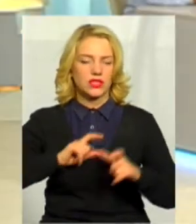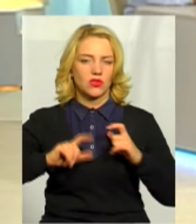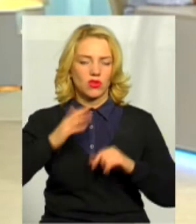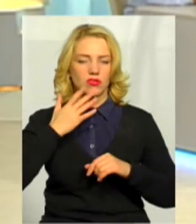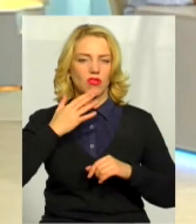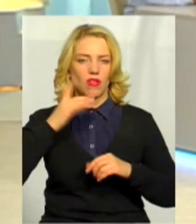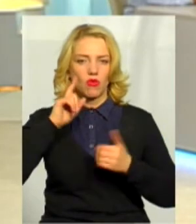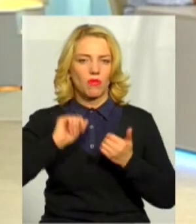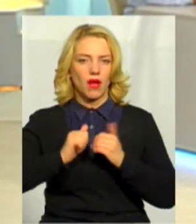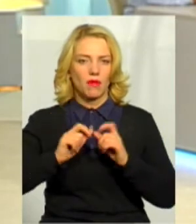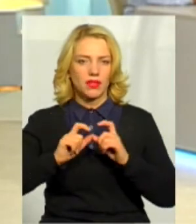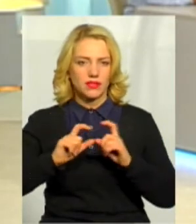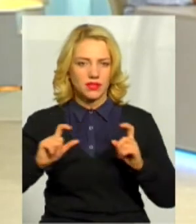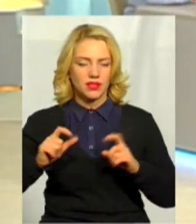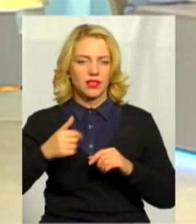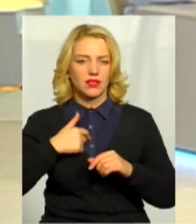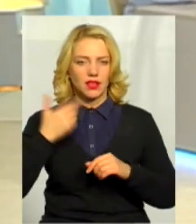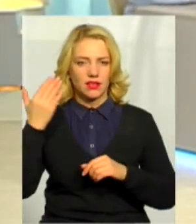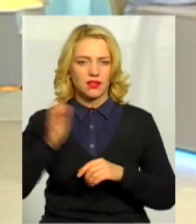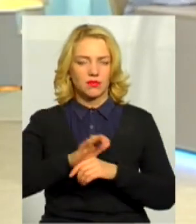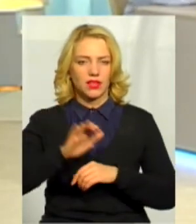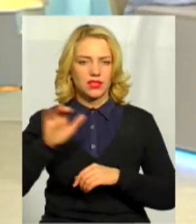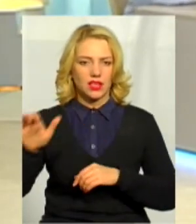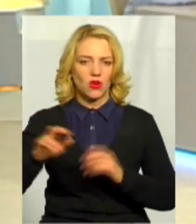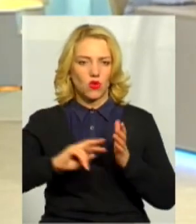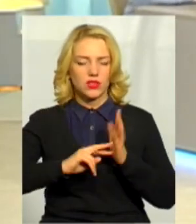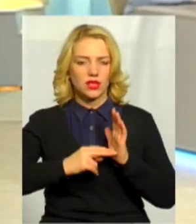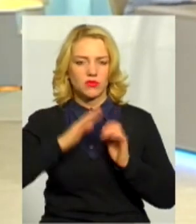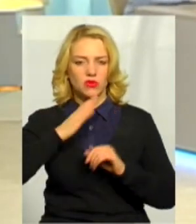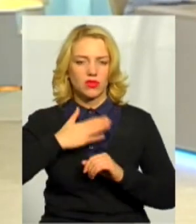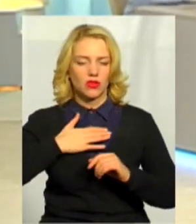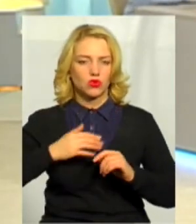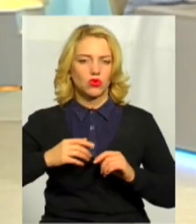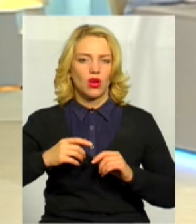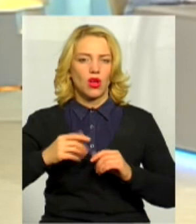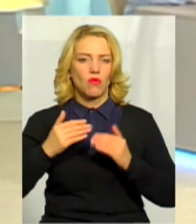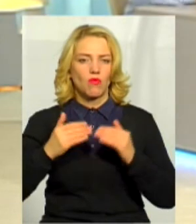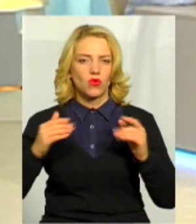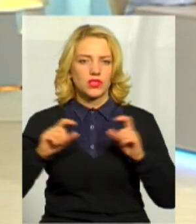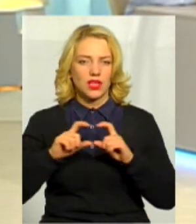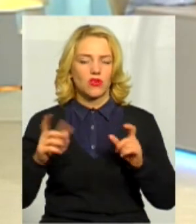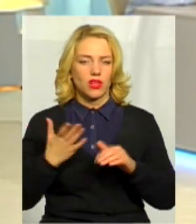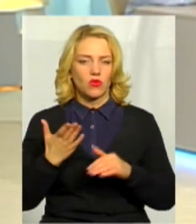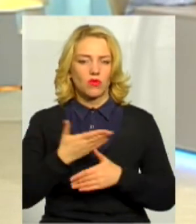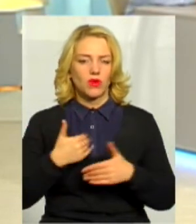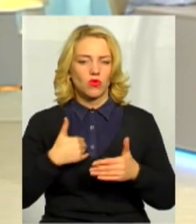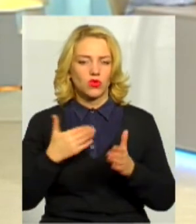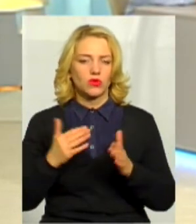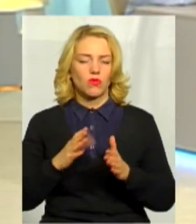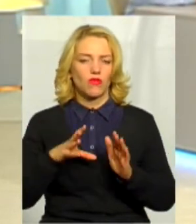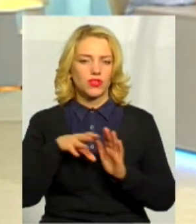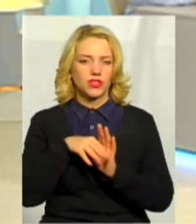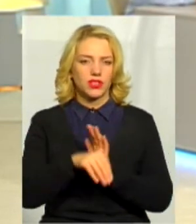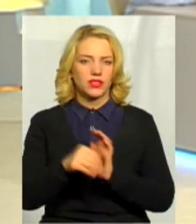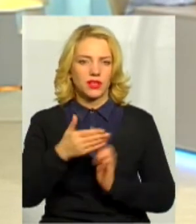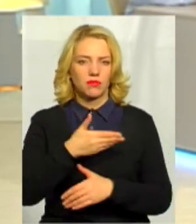національної пам'яті, я їм надіслала концепцію нашого музею, за яку ми хочемо втілити. Тому що ми розробляли,